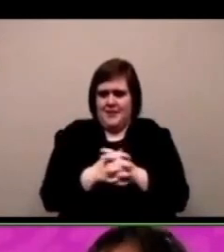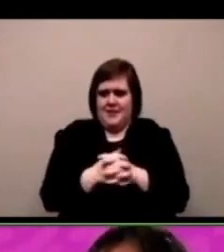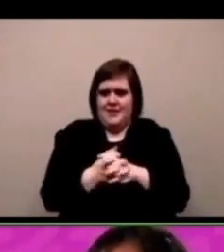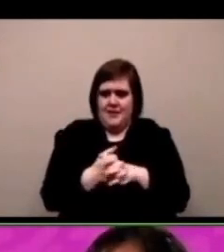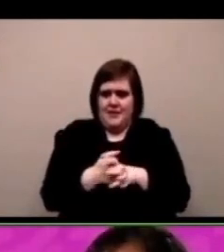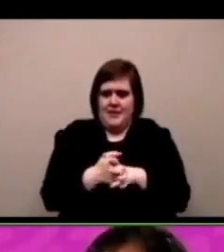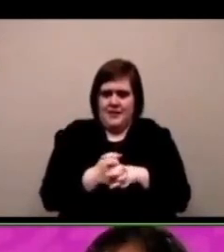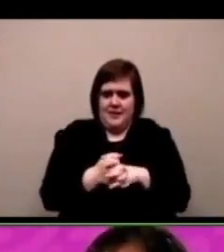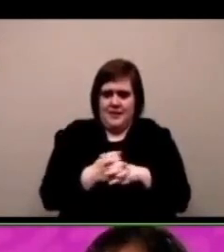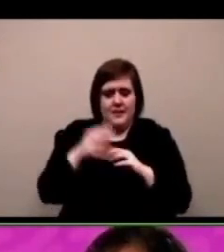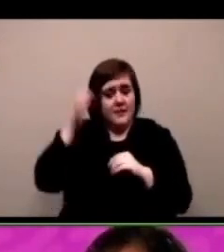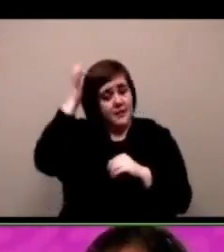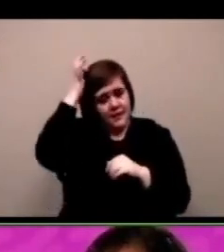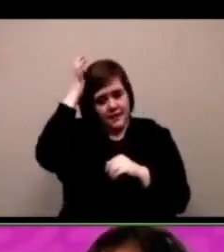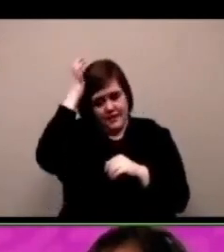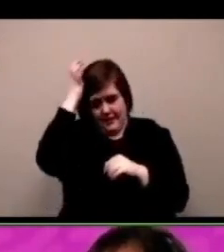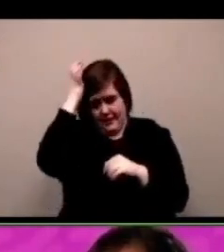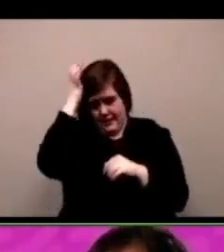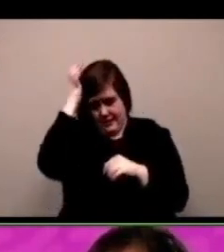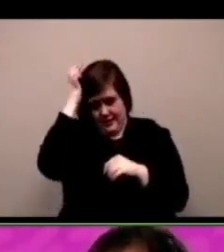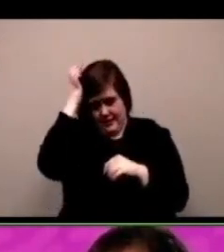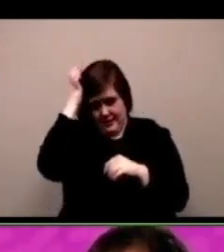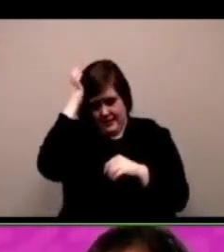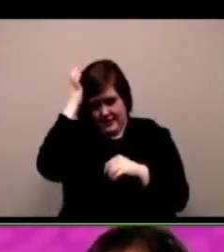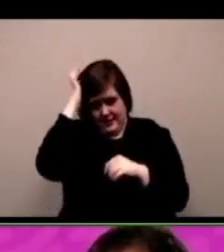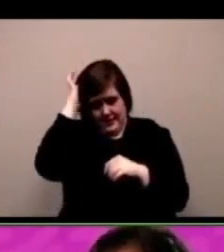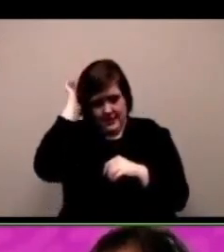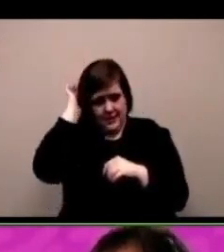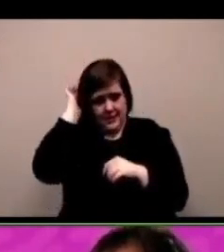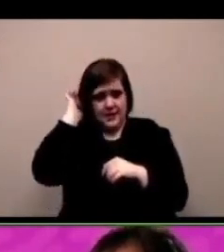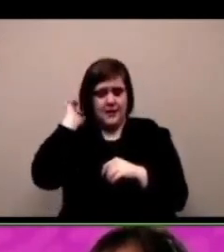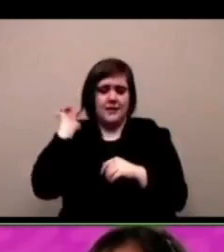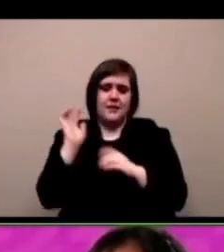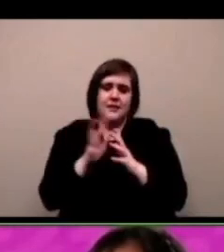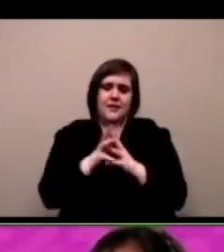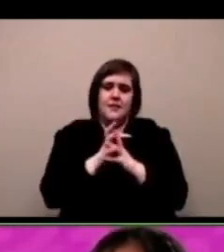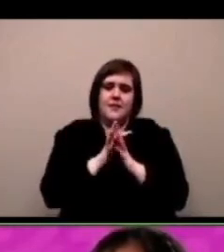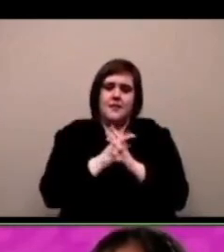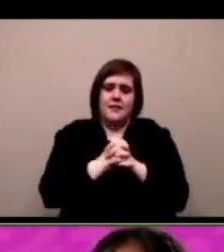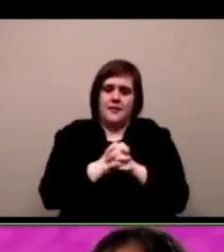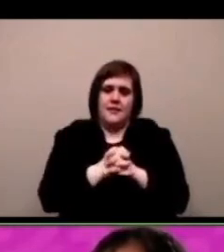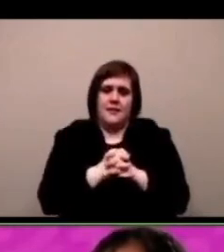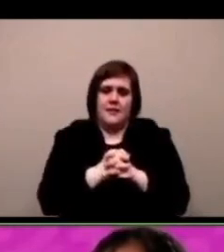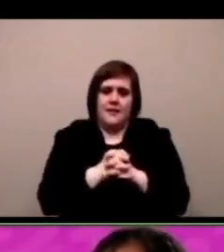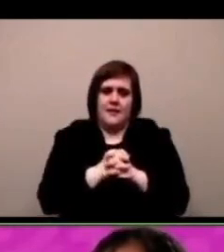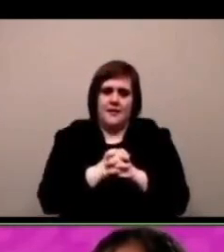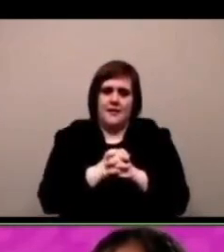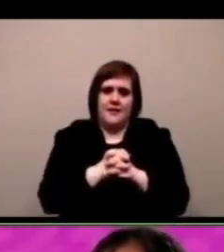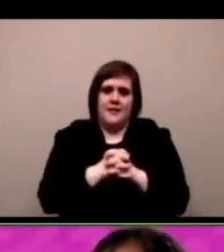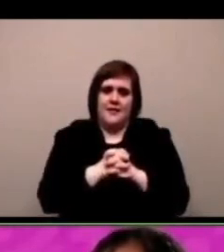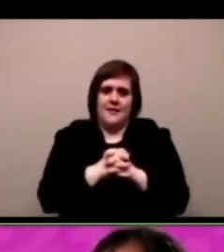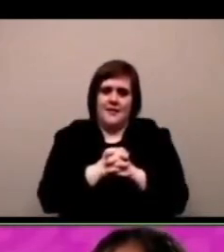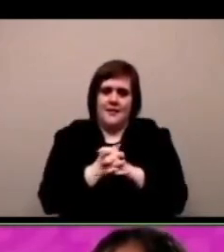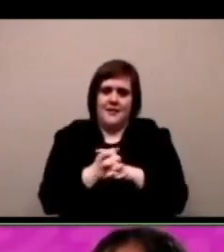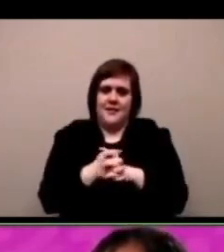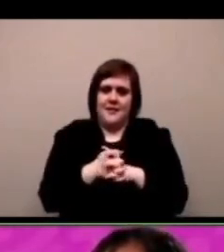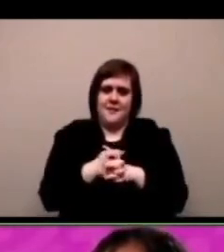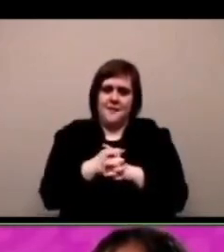popcorn che saltano verso l'alto che divertente